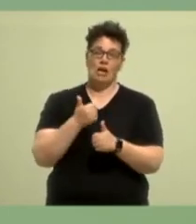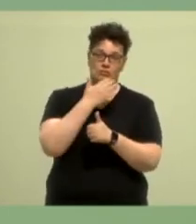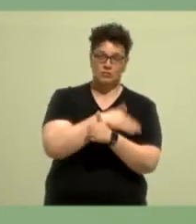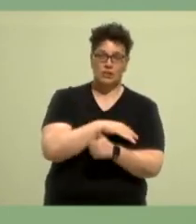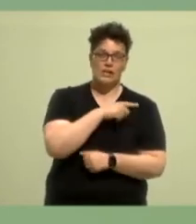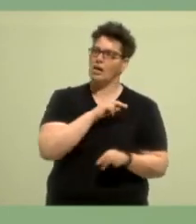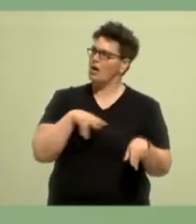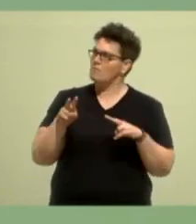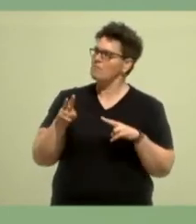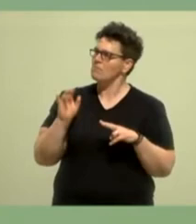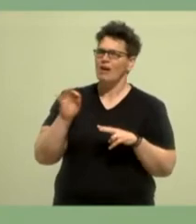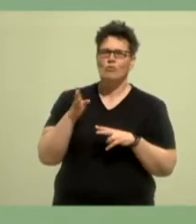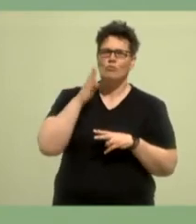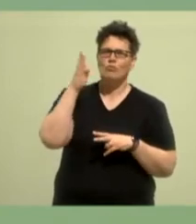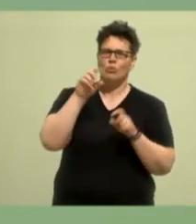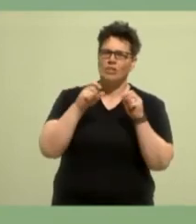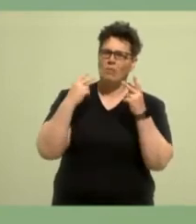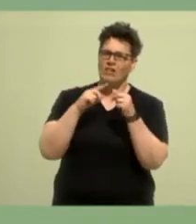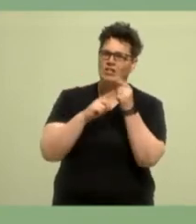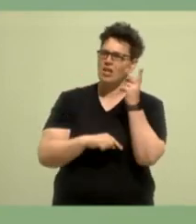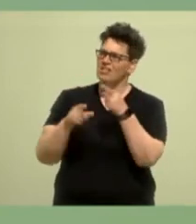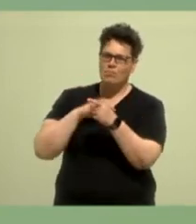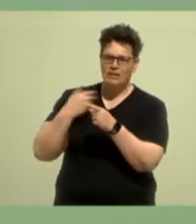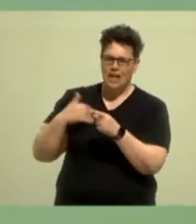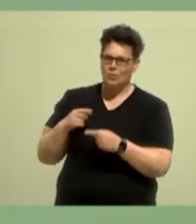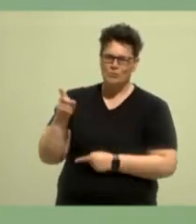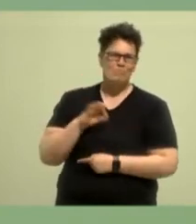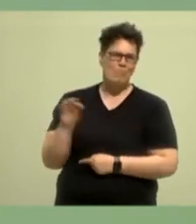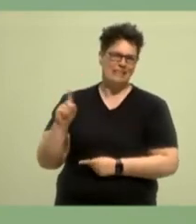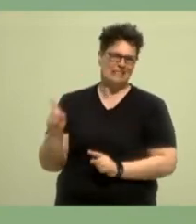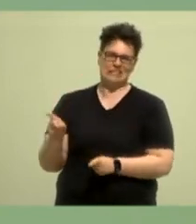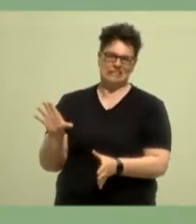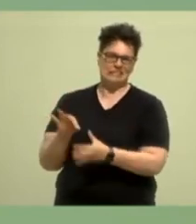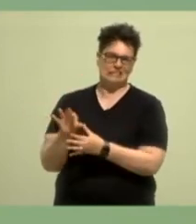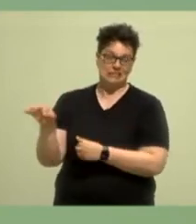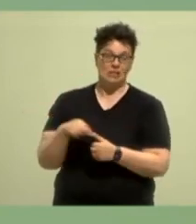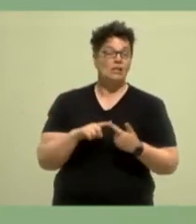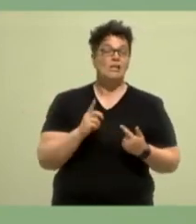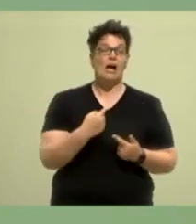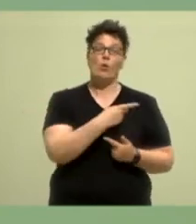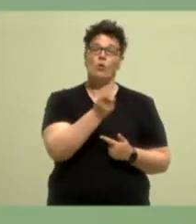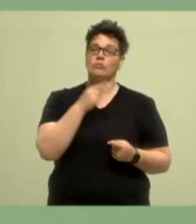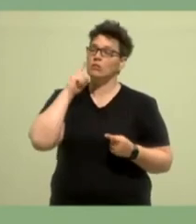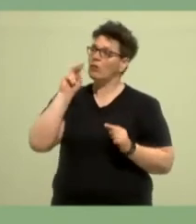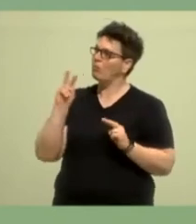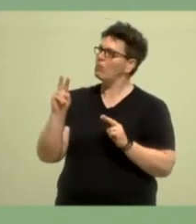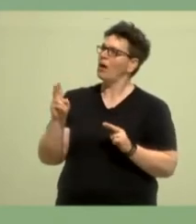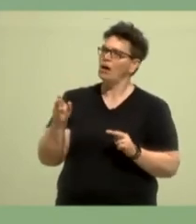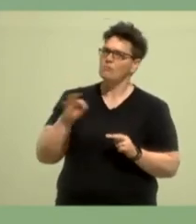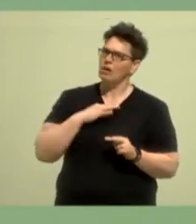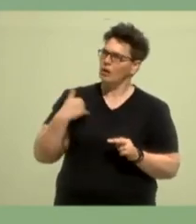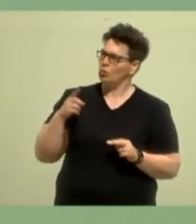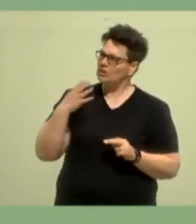für die wichtigen Zukunftsthemen zu haben, dass sie uns zugetraut haben, dass wir für die Veränderung brennen,